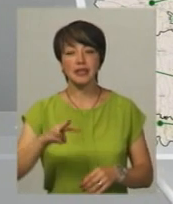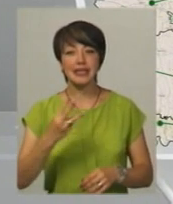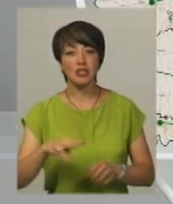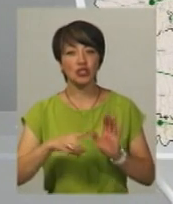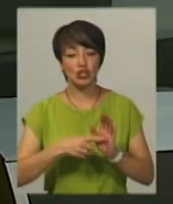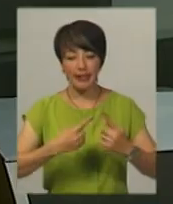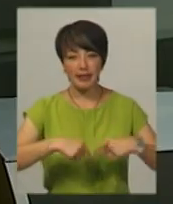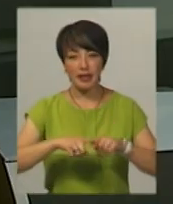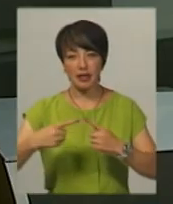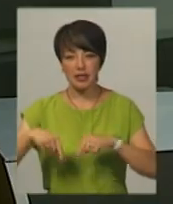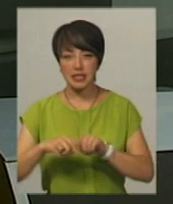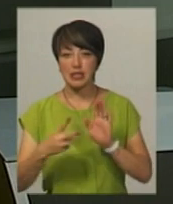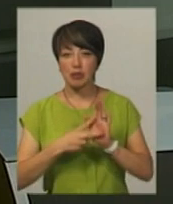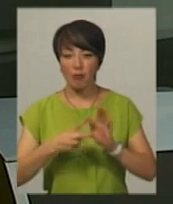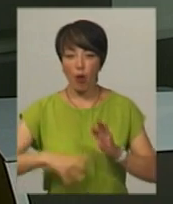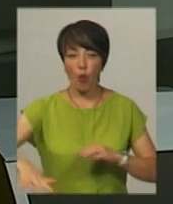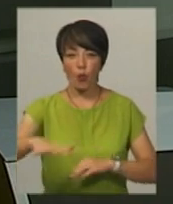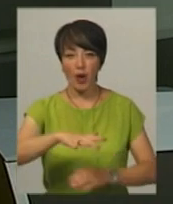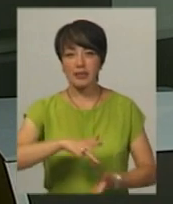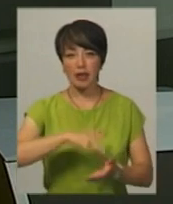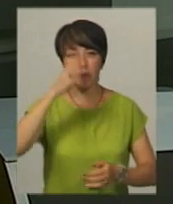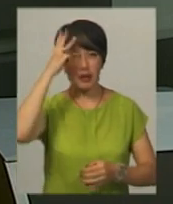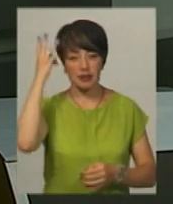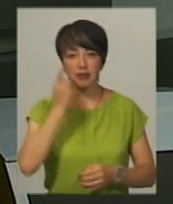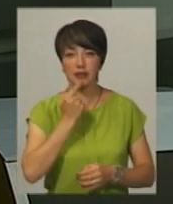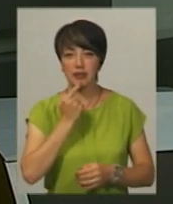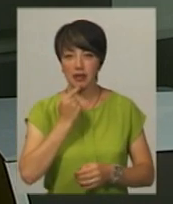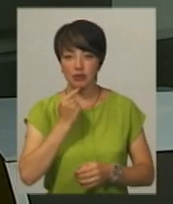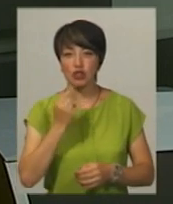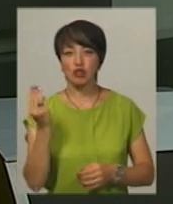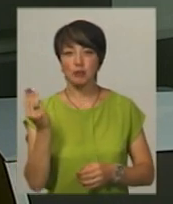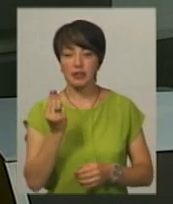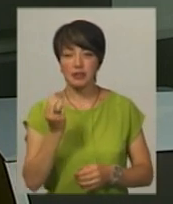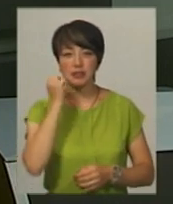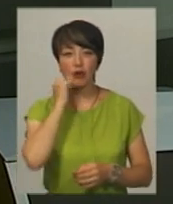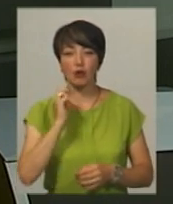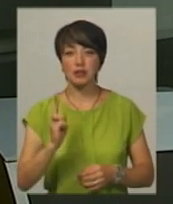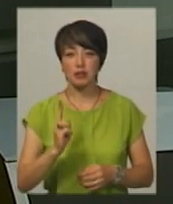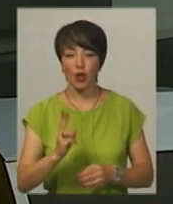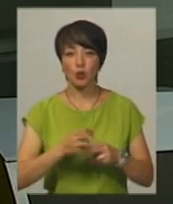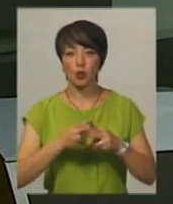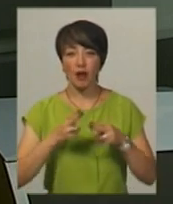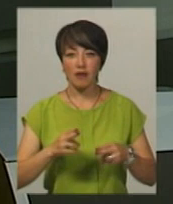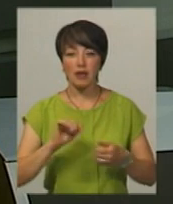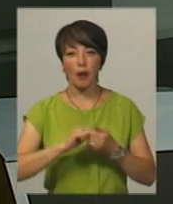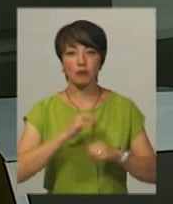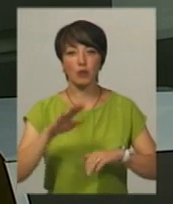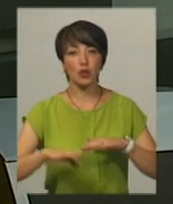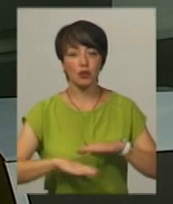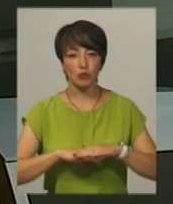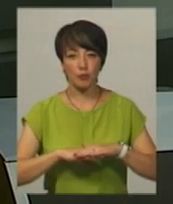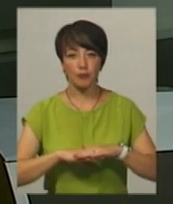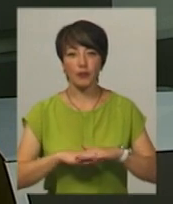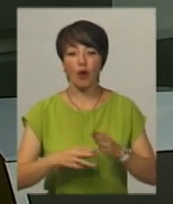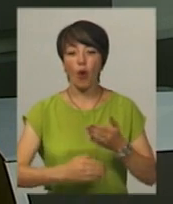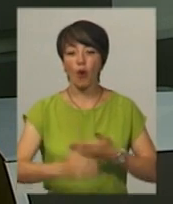дільницях, на семи округах із центрами у Хмельницькому, Красилові, Шепетівці, Старокостянтинові, Дунаєвцях та Кам'янець-Подільському.